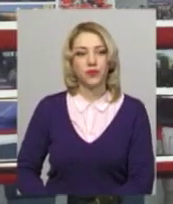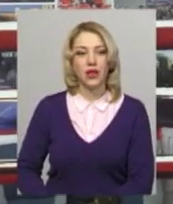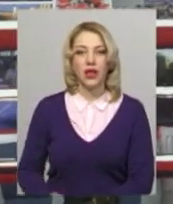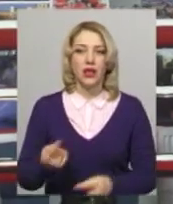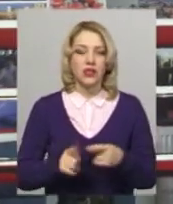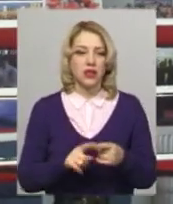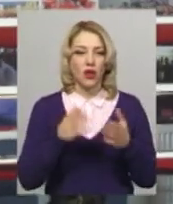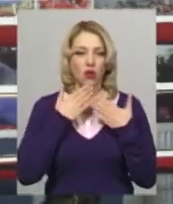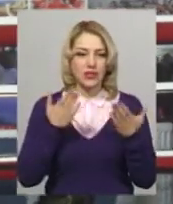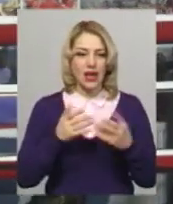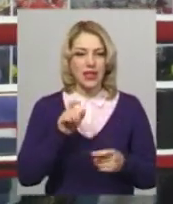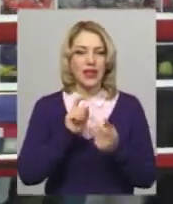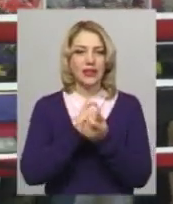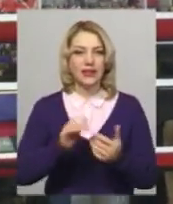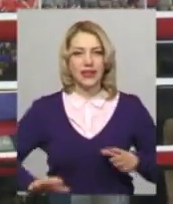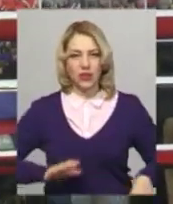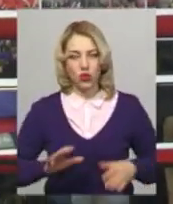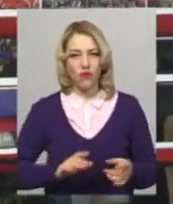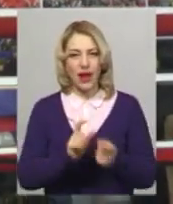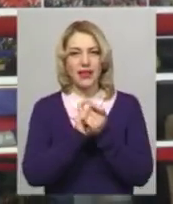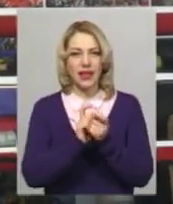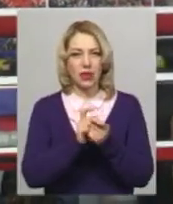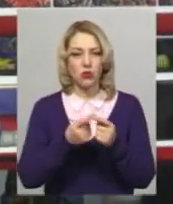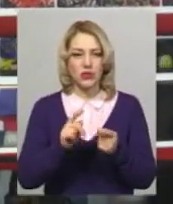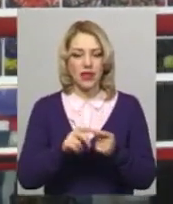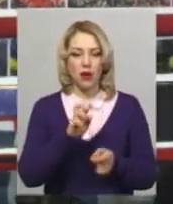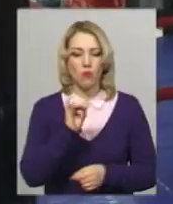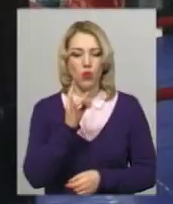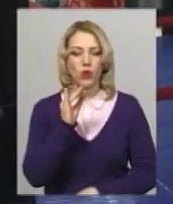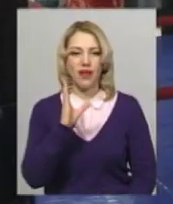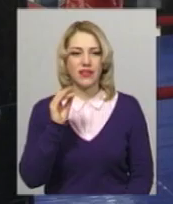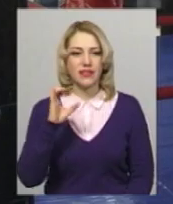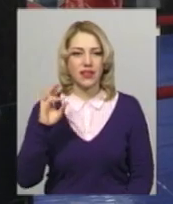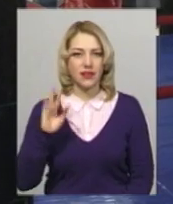Це останнє тренування кікбоксері Хмельницької і ДЮСШ «Боровісник» перед змаганнями.